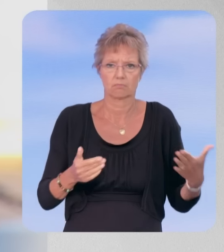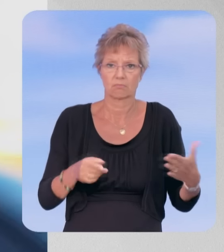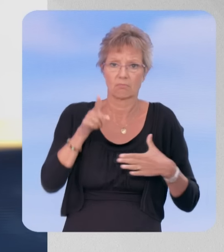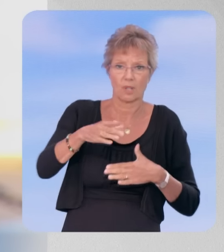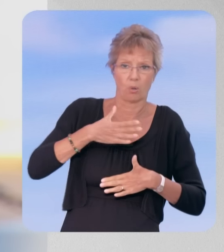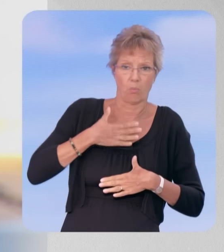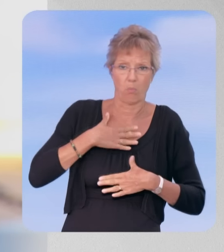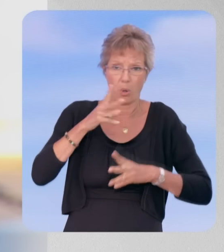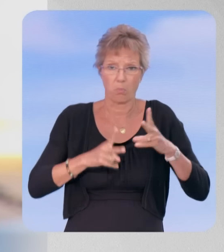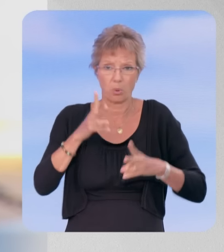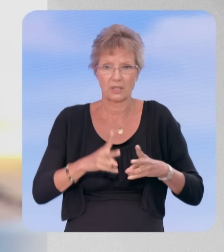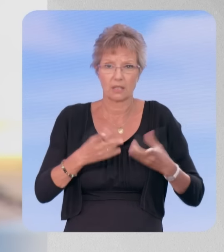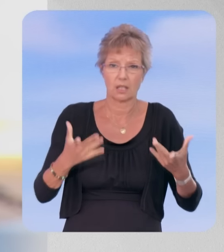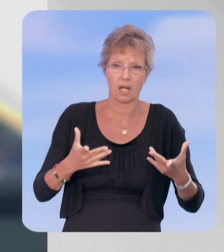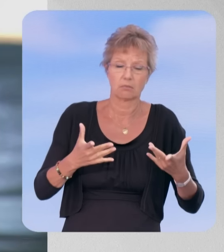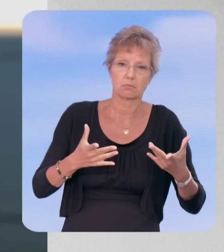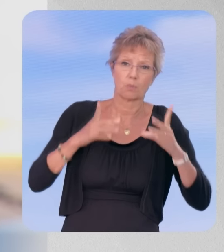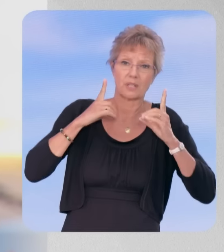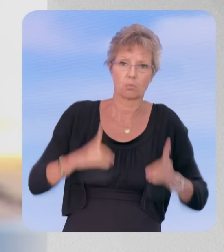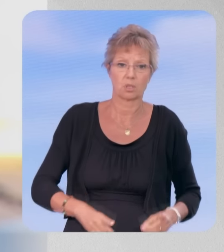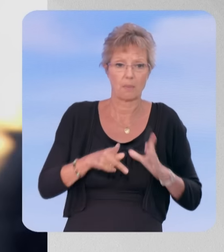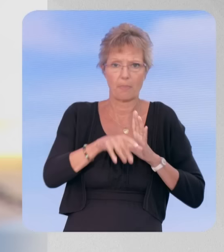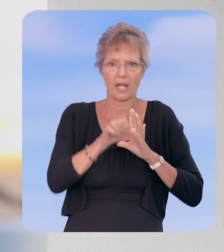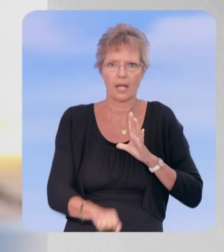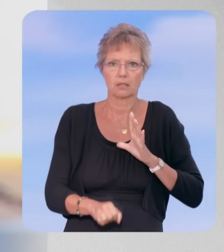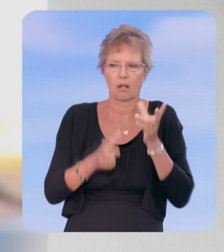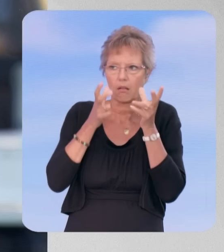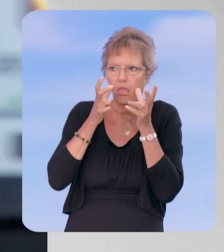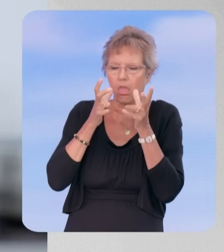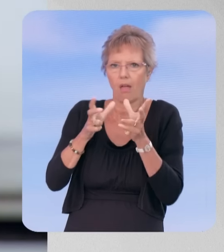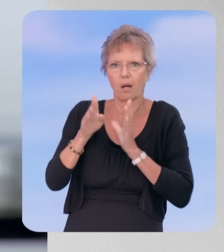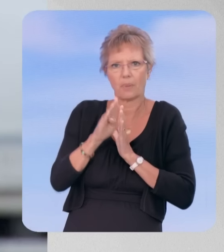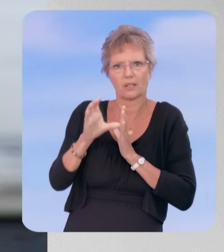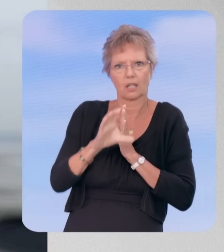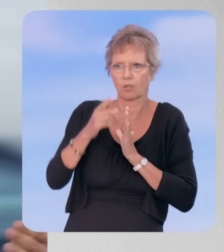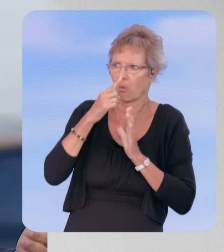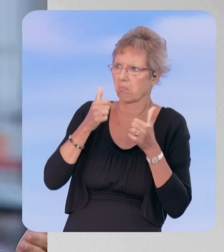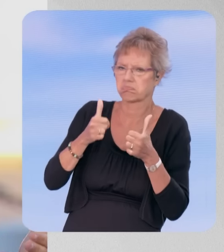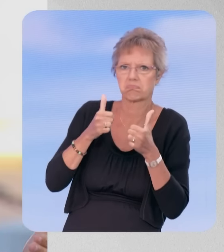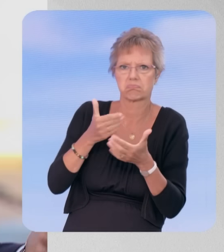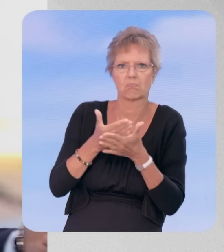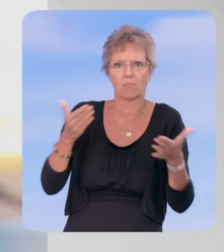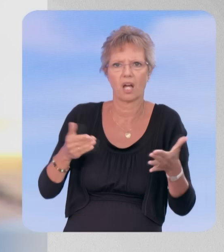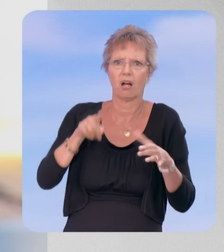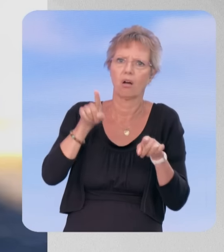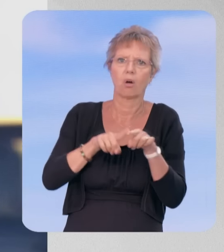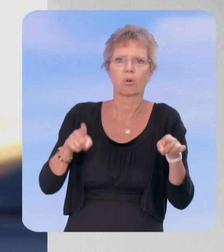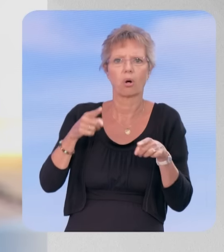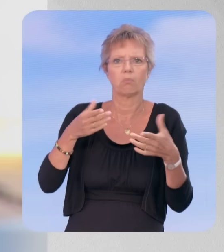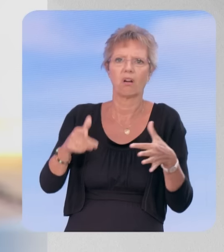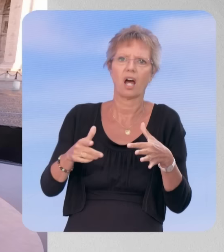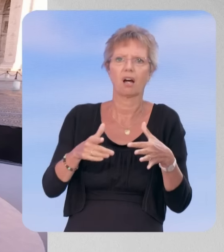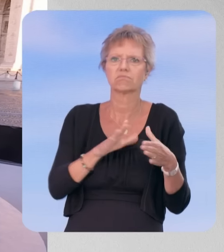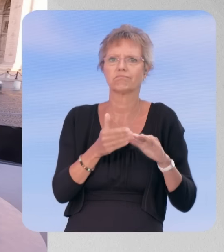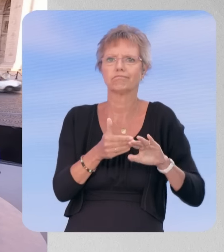vos collègues du Parti Socialiste puissent être séduits par cette hypothèse de Bernard Cazeneuve à Matignon et pas forcément vous suivre dans l'hypothèse où vous